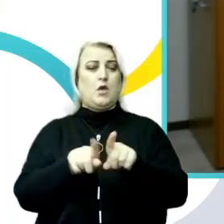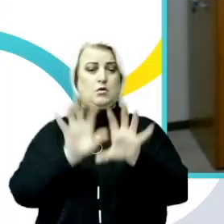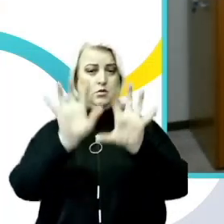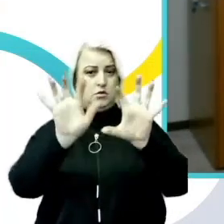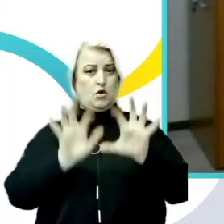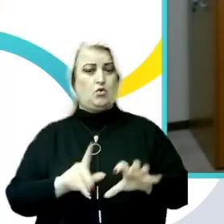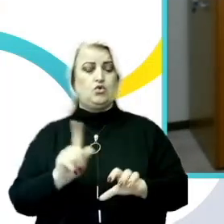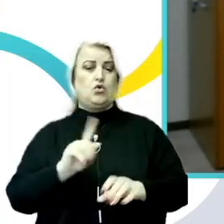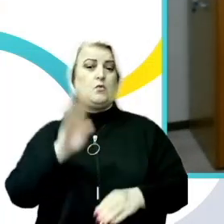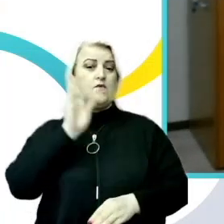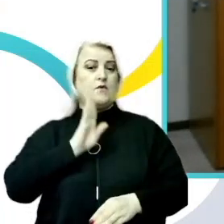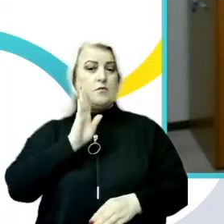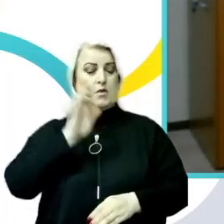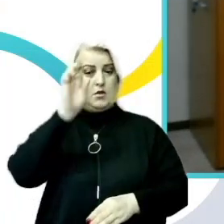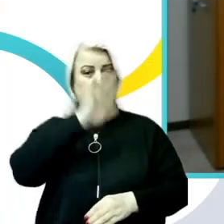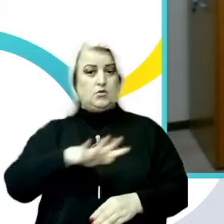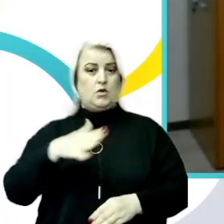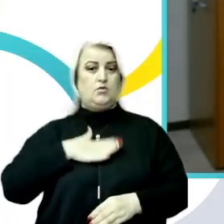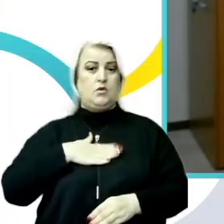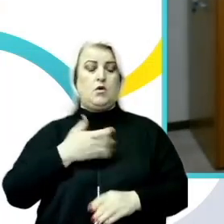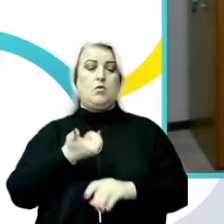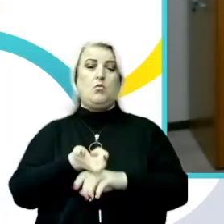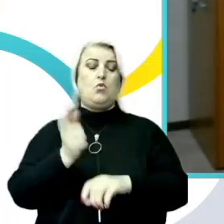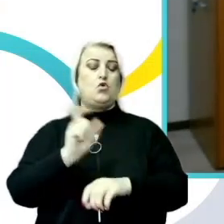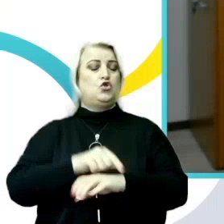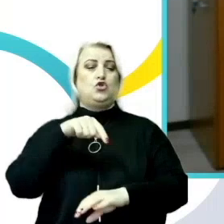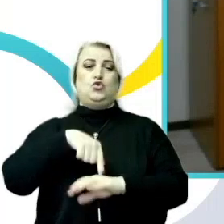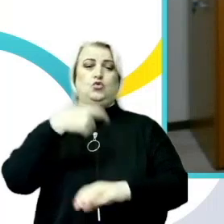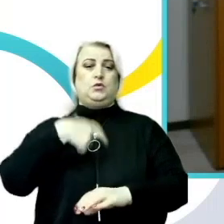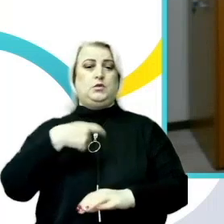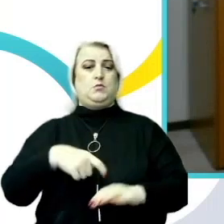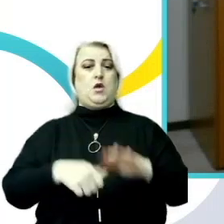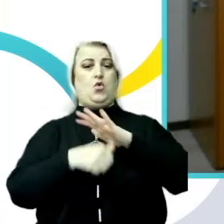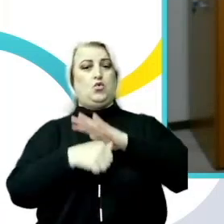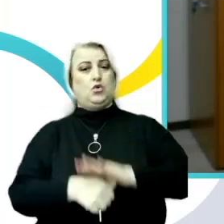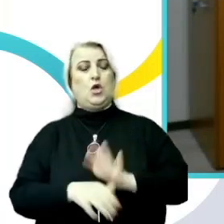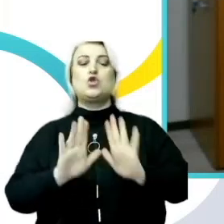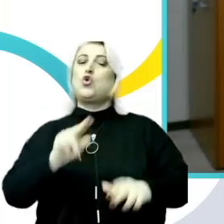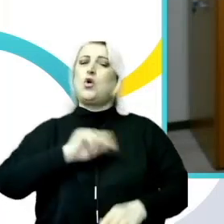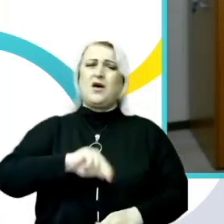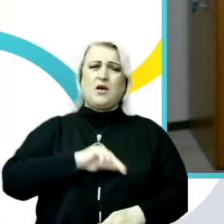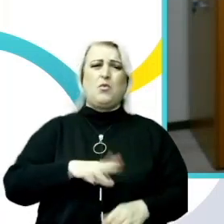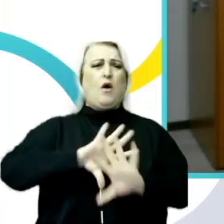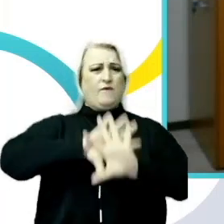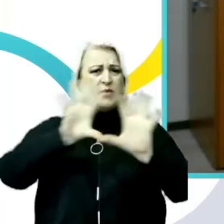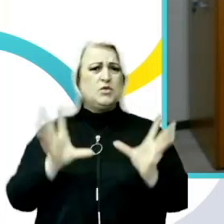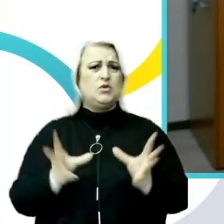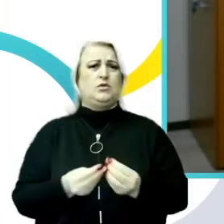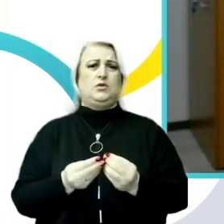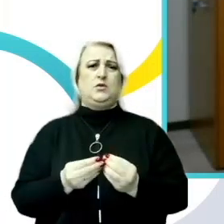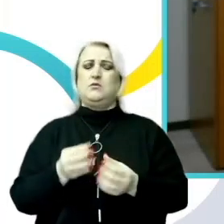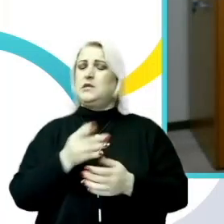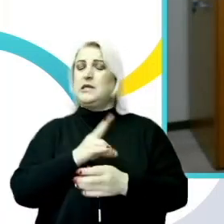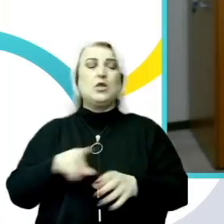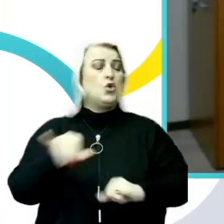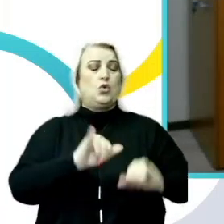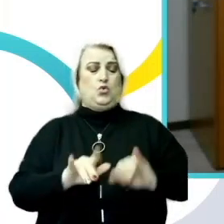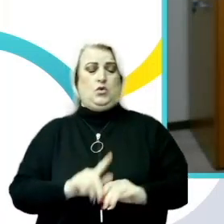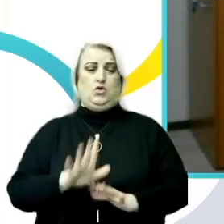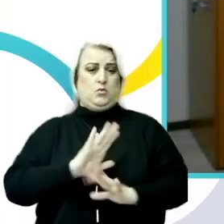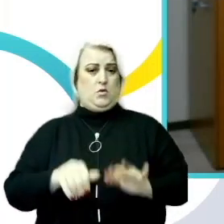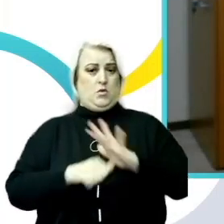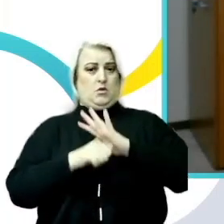femeile din țara noastră să nu se mai simtă discriminate, nu doar la locul de muncă, în general, nicăieri, pentru că, până la urmă,